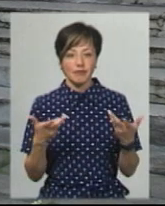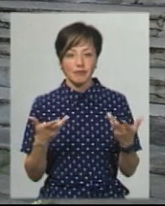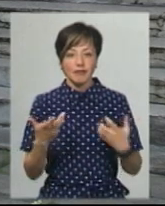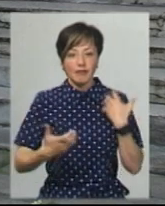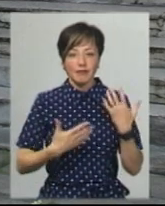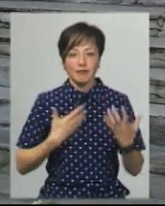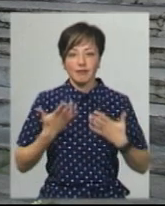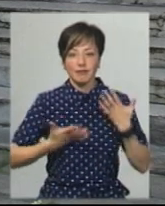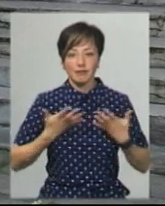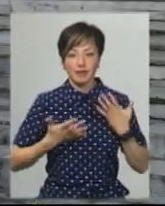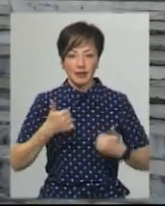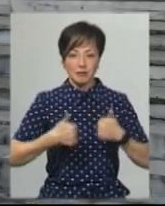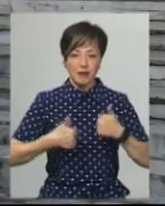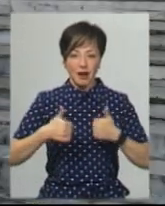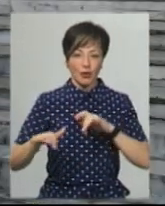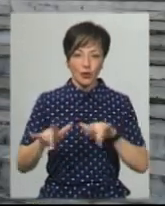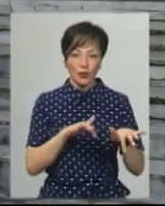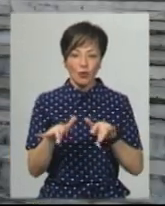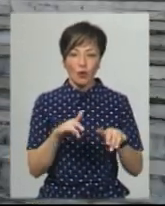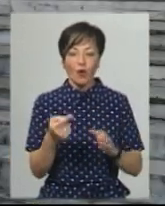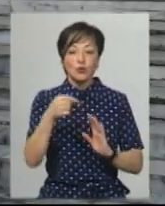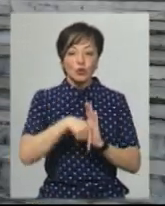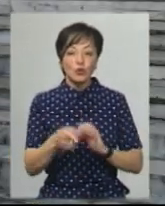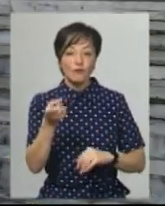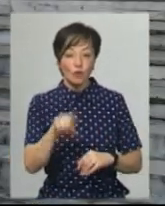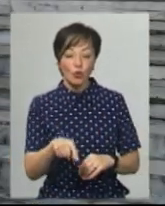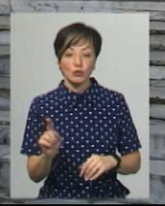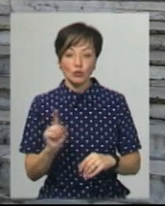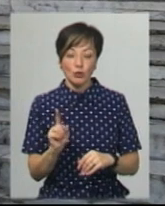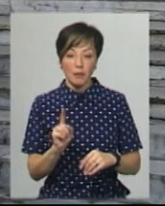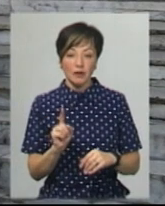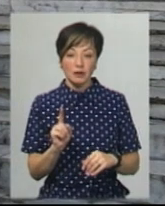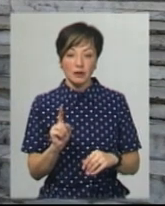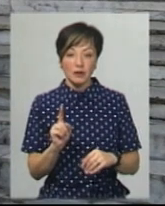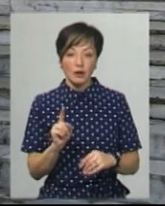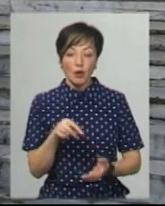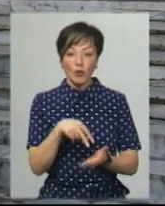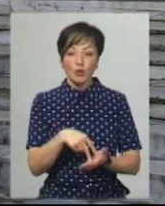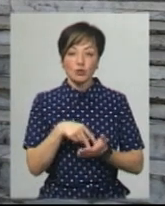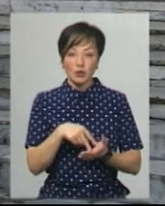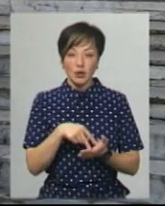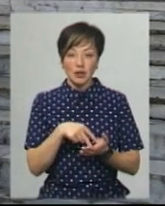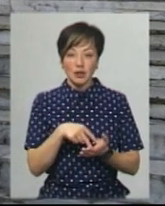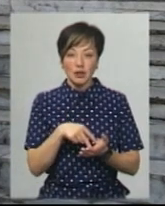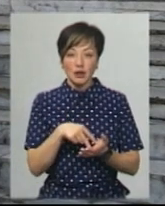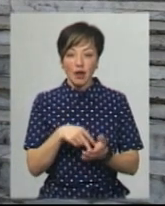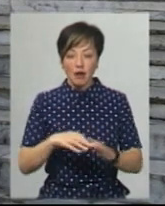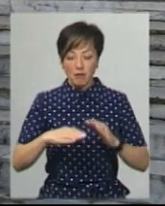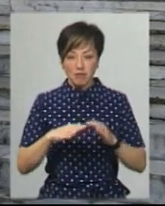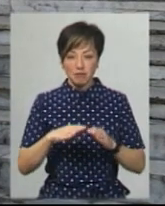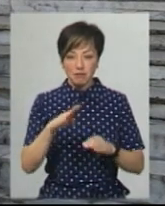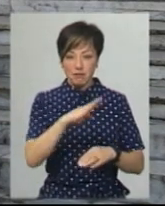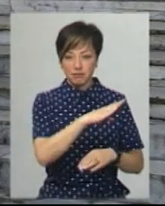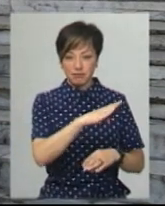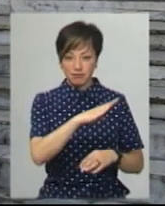якогось такого змагального руху. Суть була в тому, щоб простоїти максимальну кількість часу в планці, але